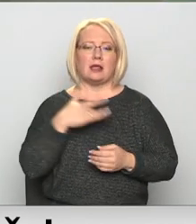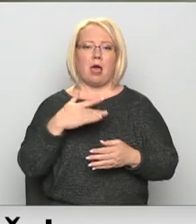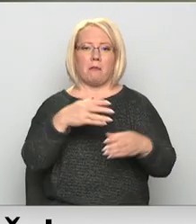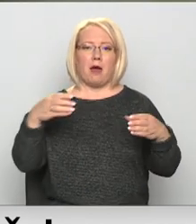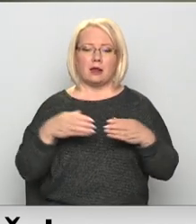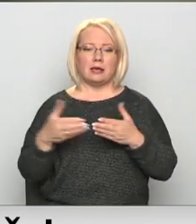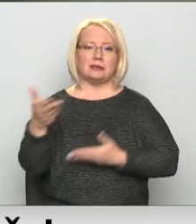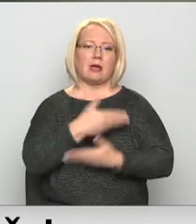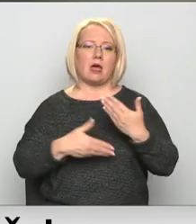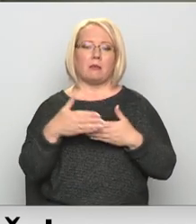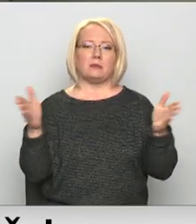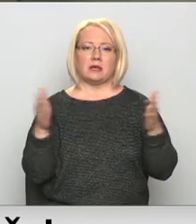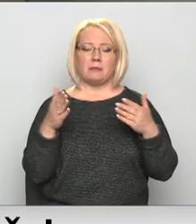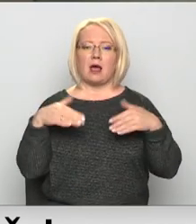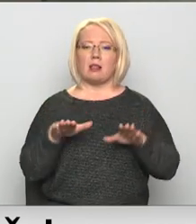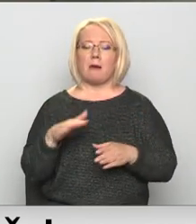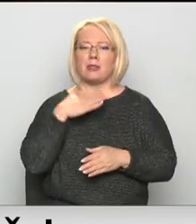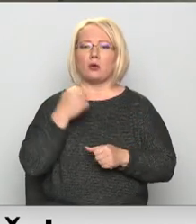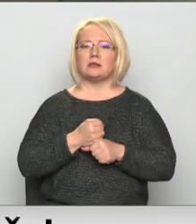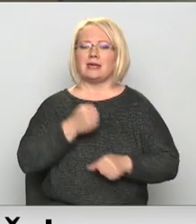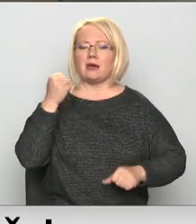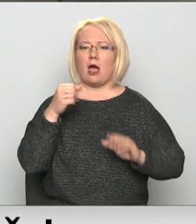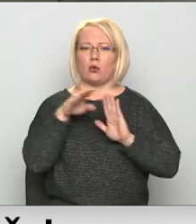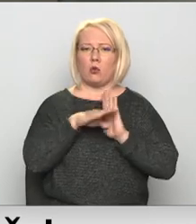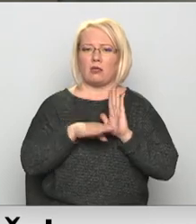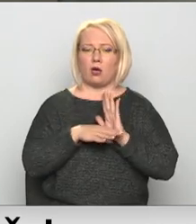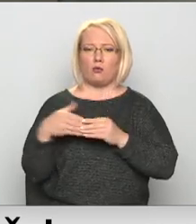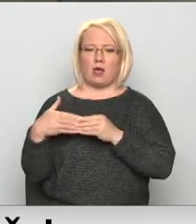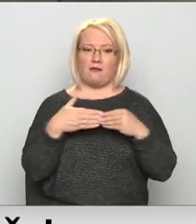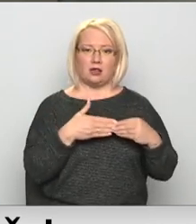sadarbības sanāksmē, lemt par daudz stingrāku drošības pasākumu ieviešanu.